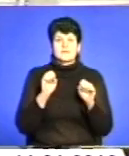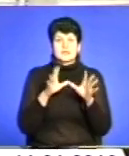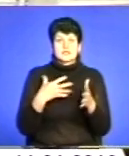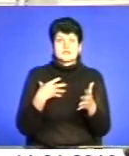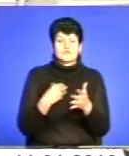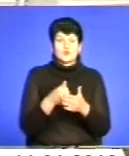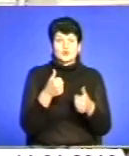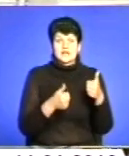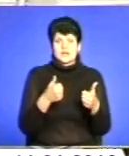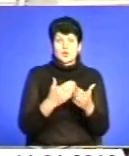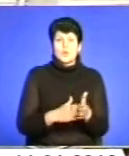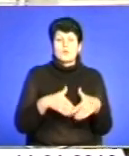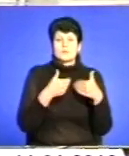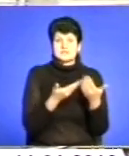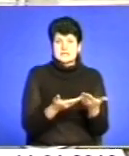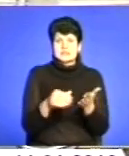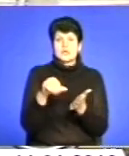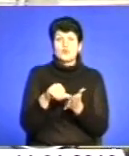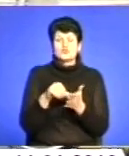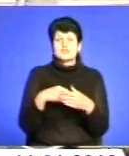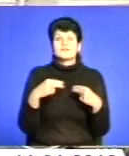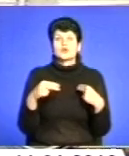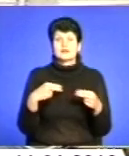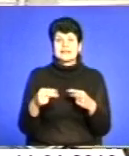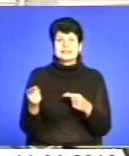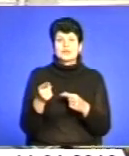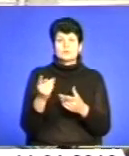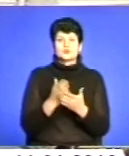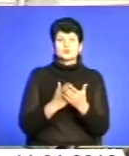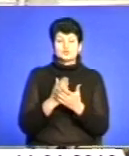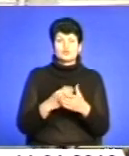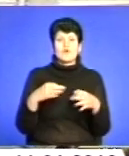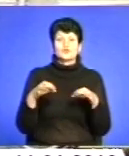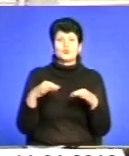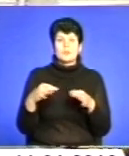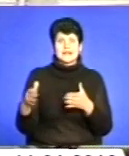пропозицію на участь в торгах в Тернопільську службу автомобільних доріг.